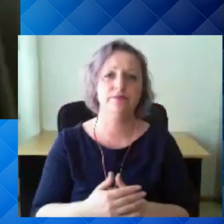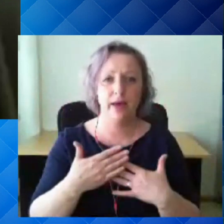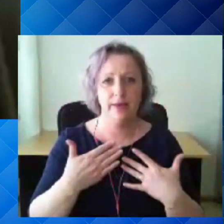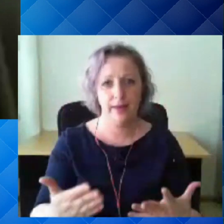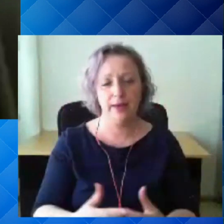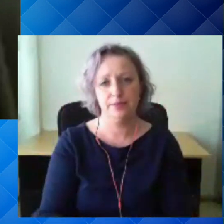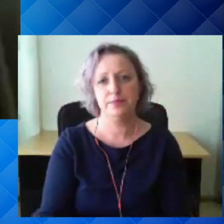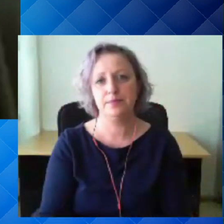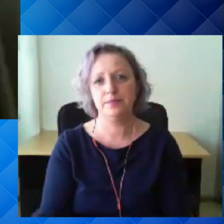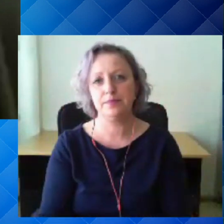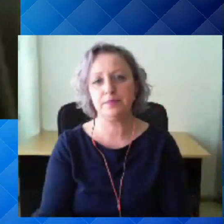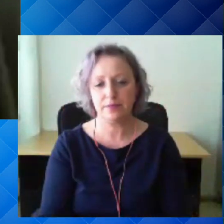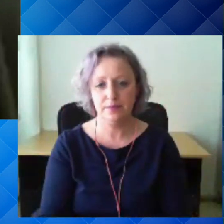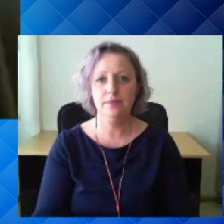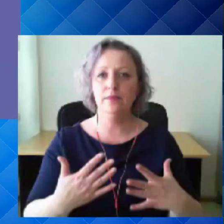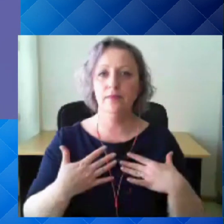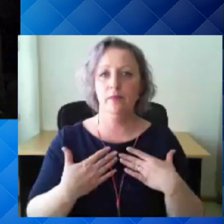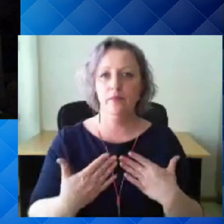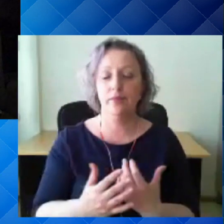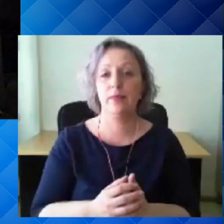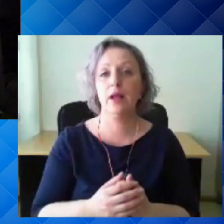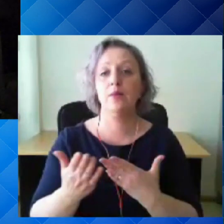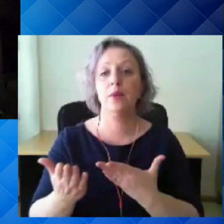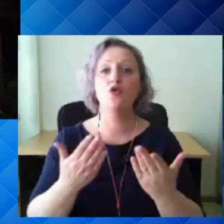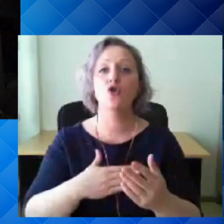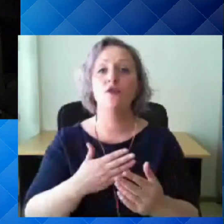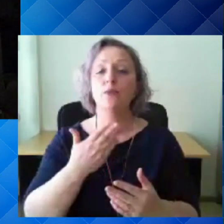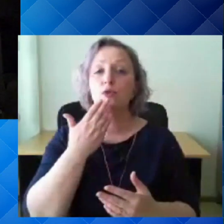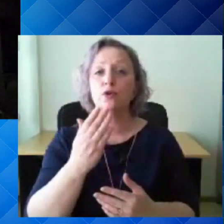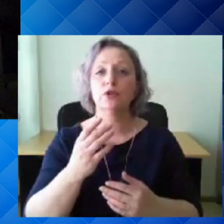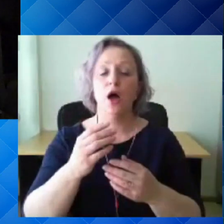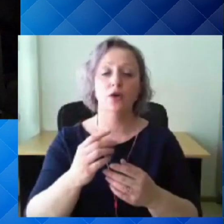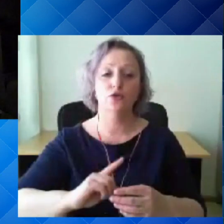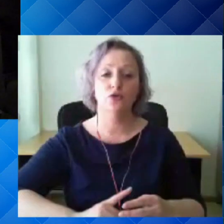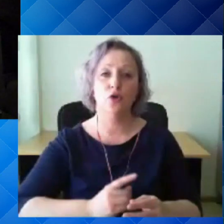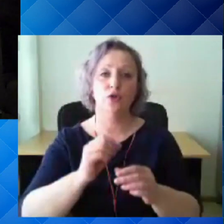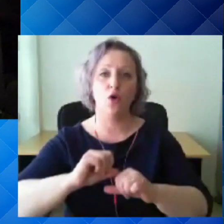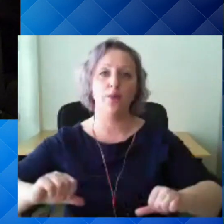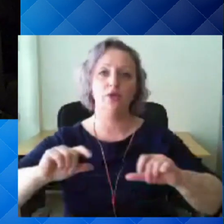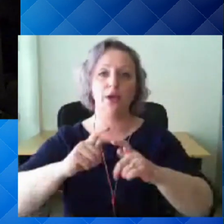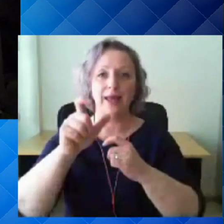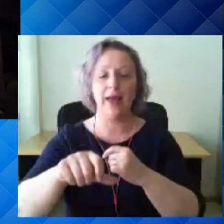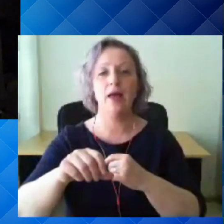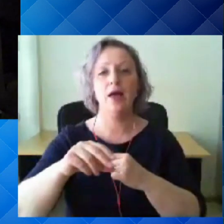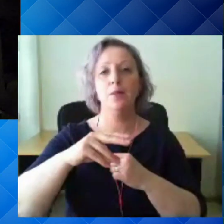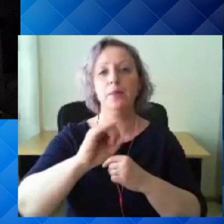Aitäh! Nii, aitäh! Ja nüüd su võib küsida Sootsiaalikomissioni liige õnne Pillak. Palun õnne!